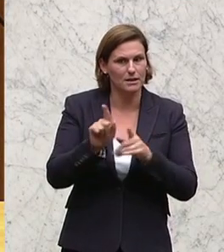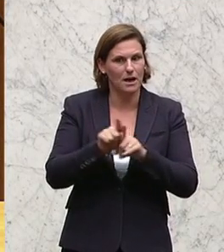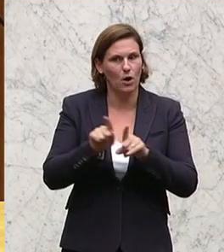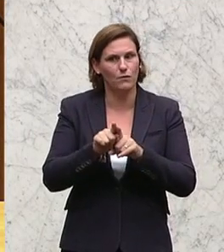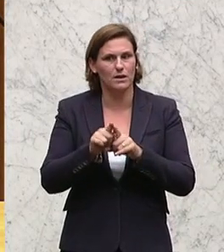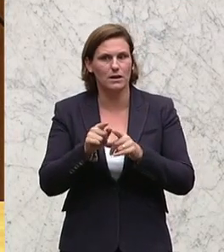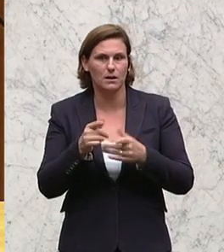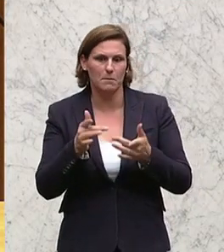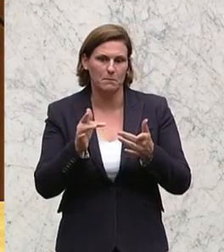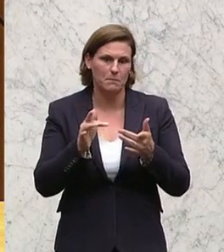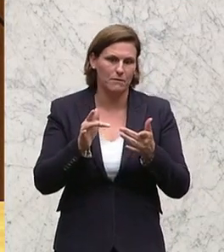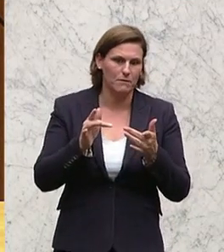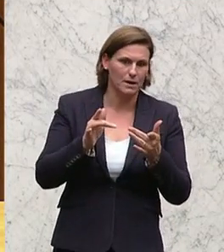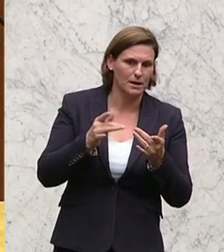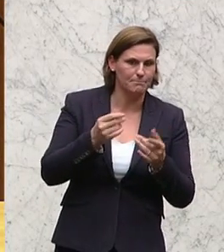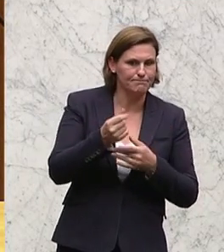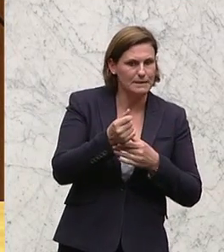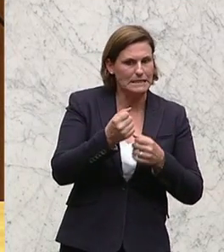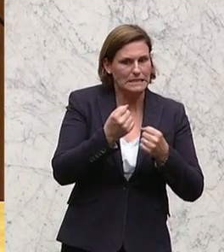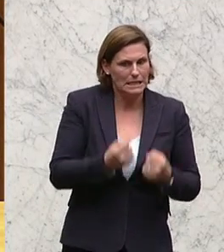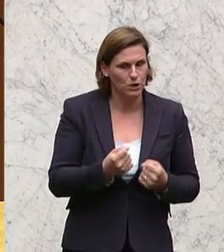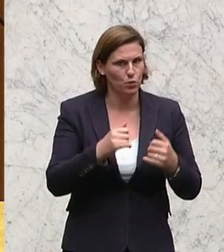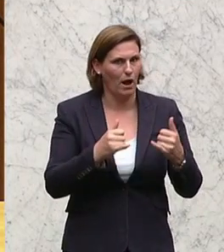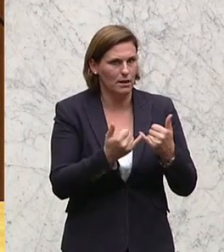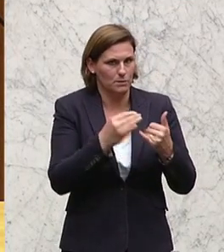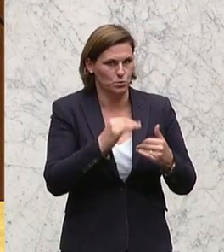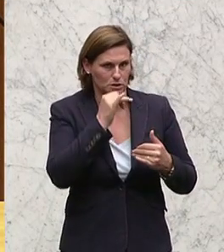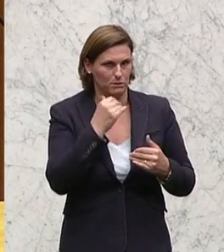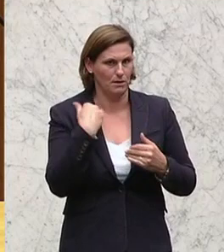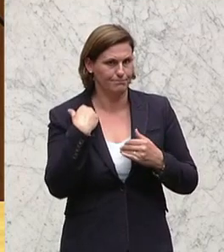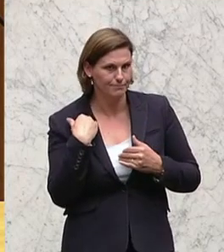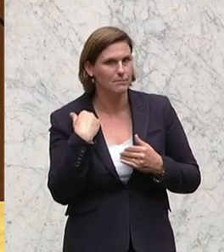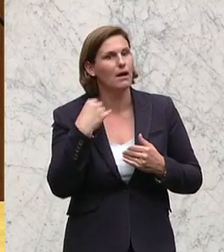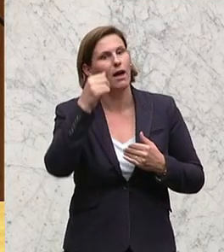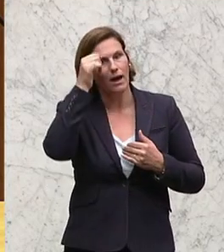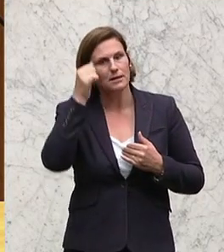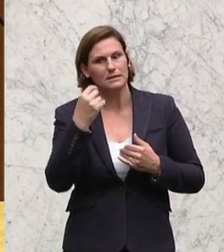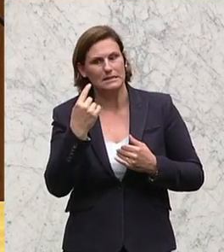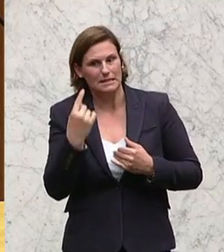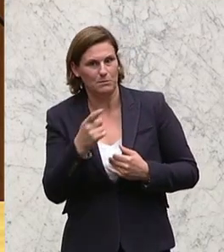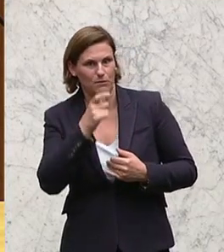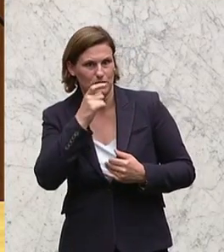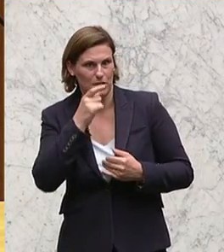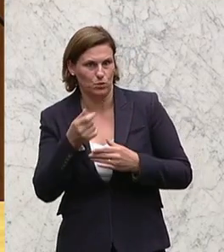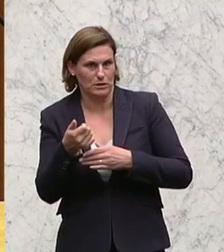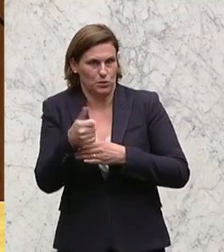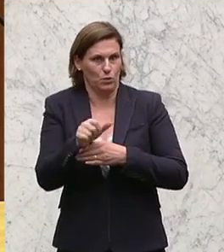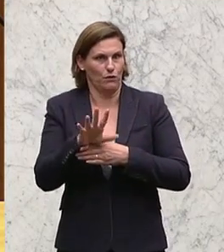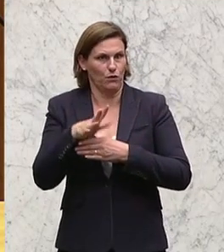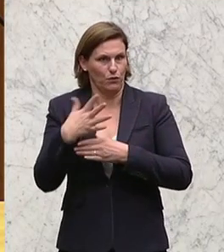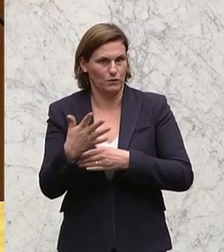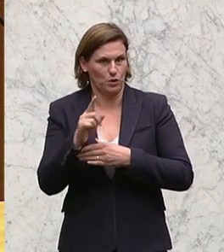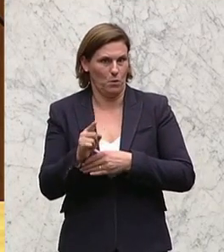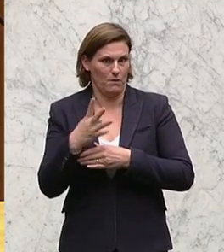Mietversicherung bei den Eltern im Regelfall weg. Das heißt, eine Selbstversicherung kostet aber monatlich zusätzlich 55